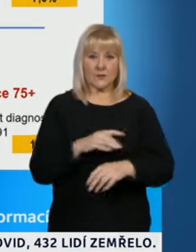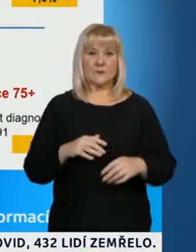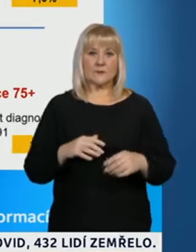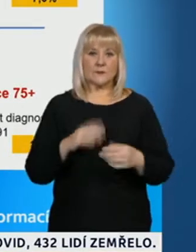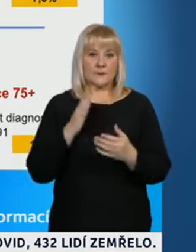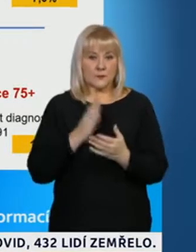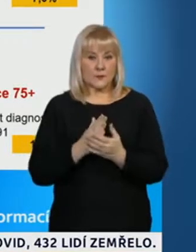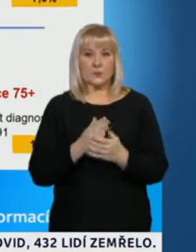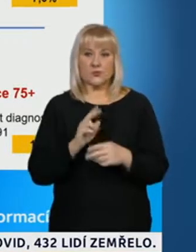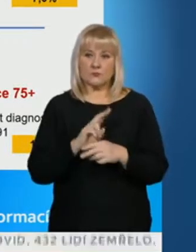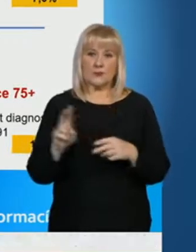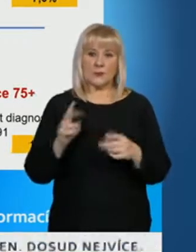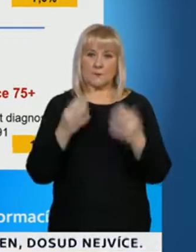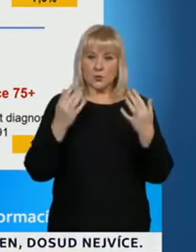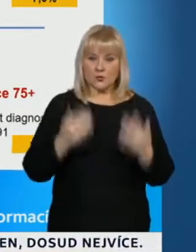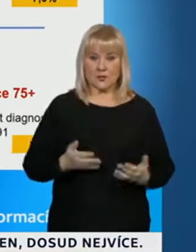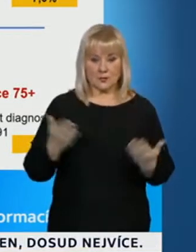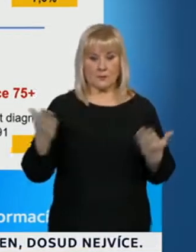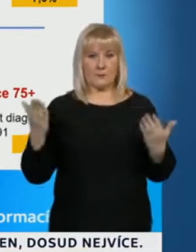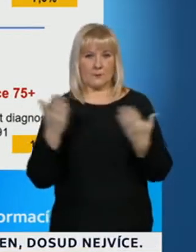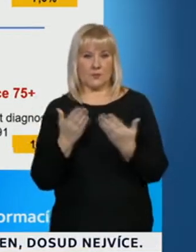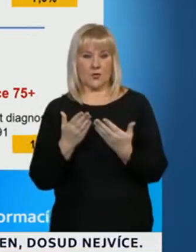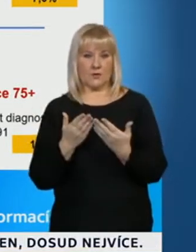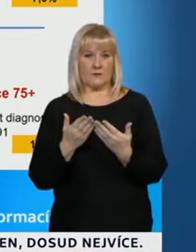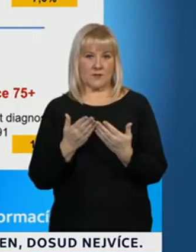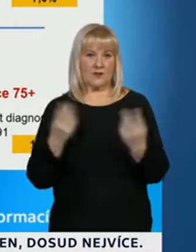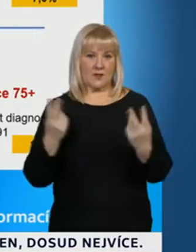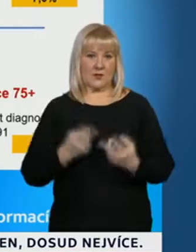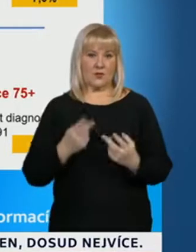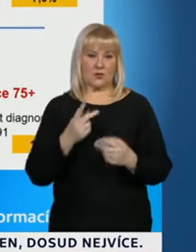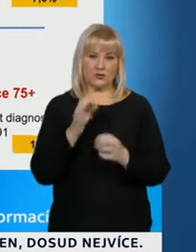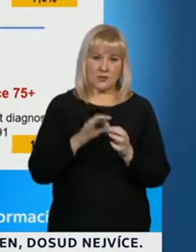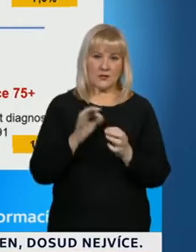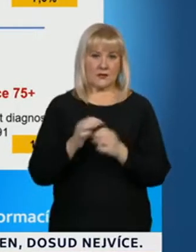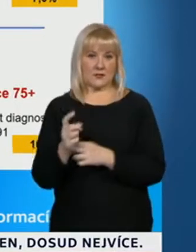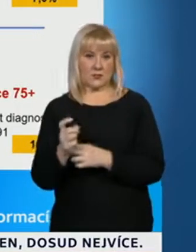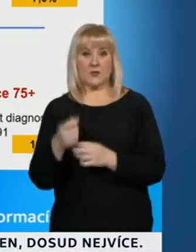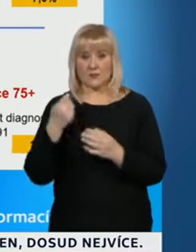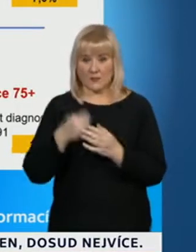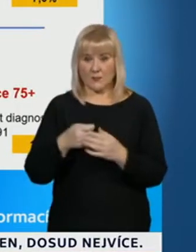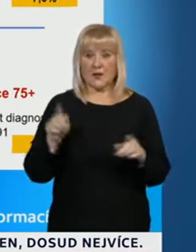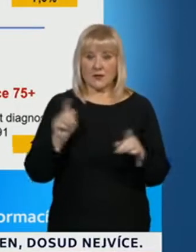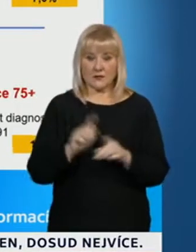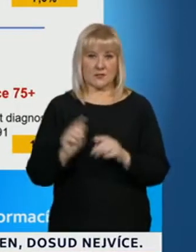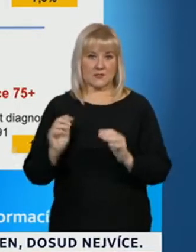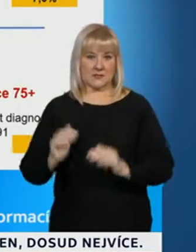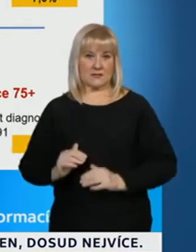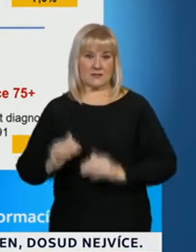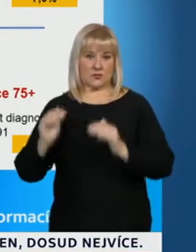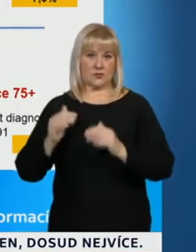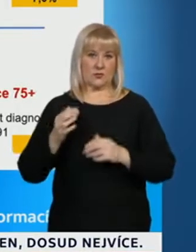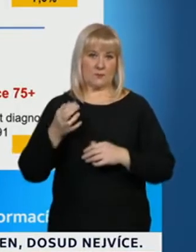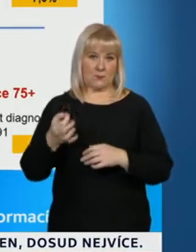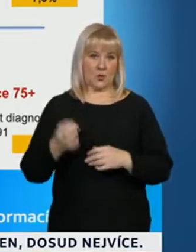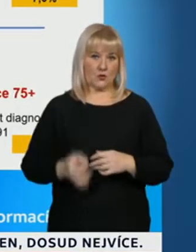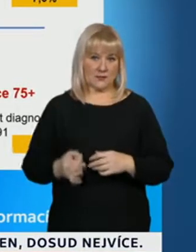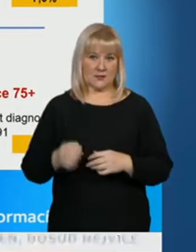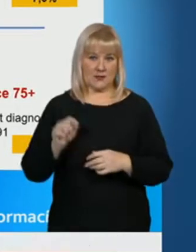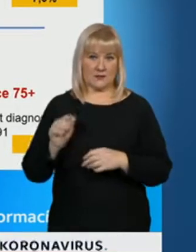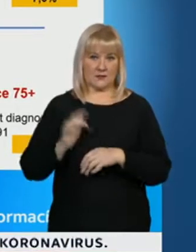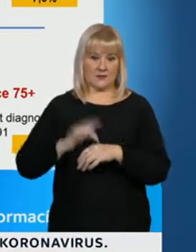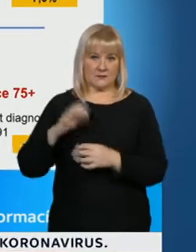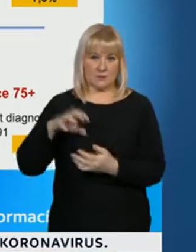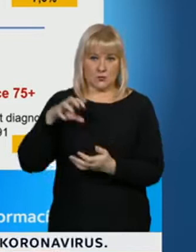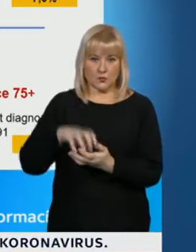nebo v absolutních počtech srovnatelný, z čehož logicky vyplývá, že nám i narostlo procento zastoupení těchto zranitelných